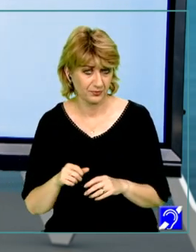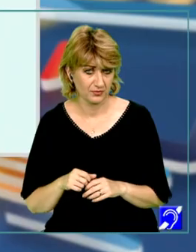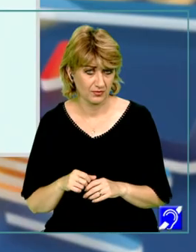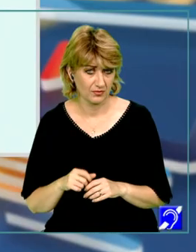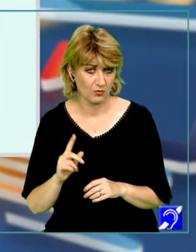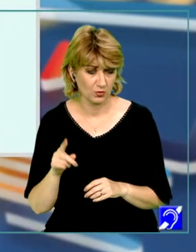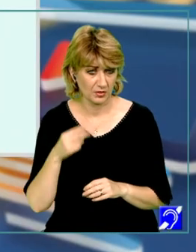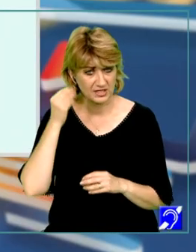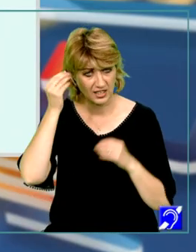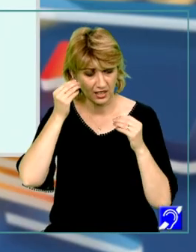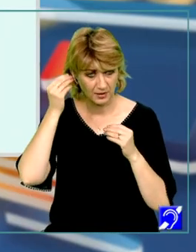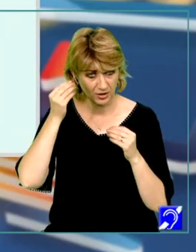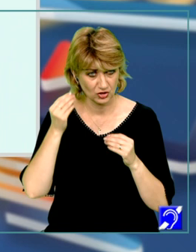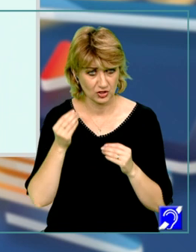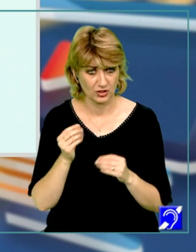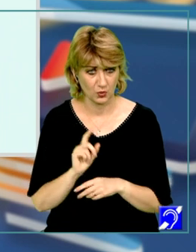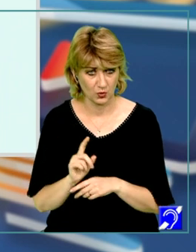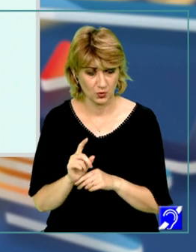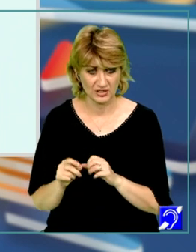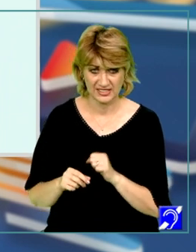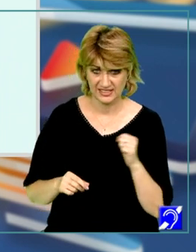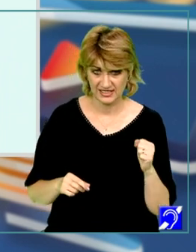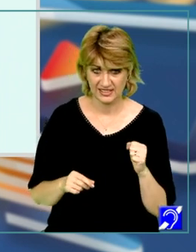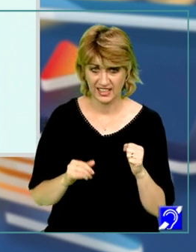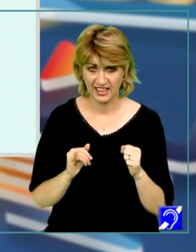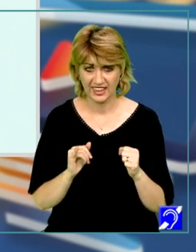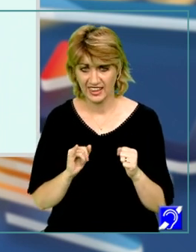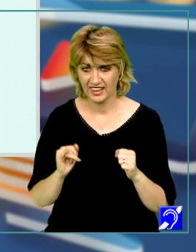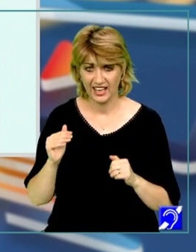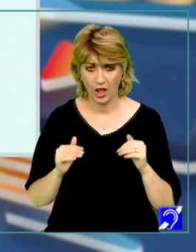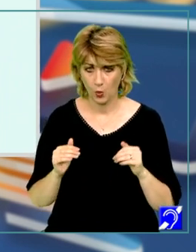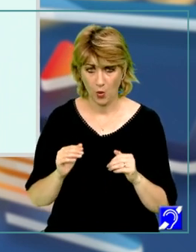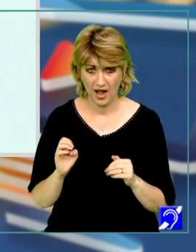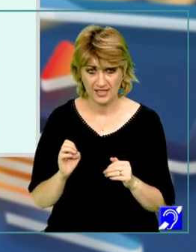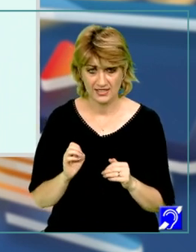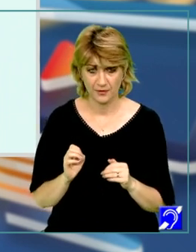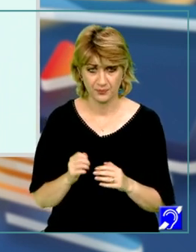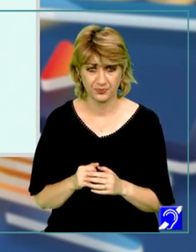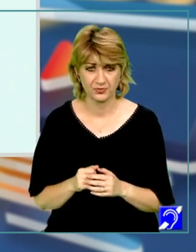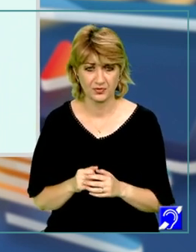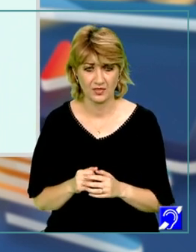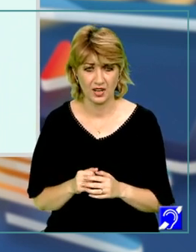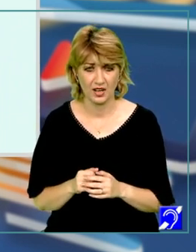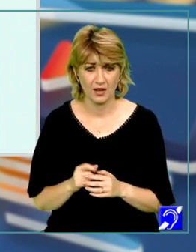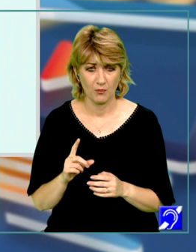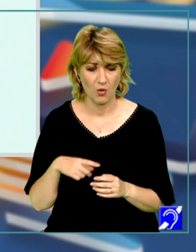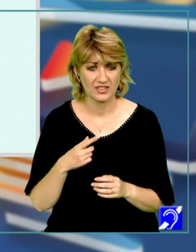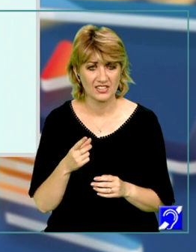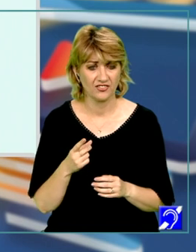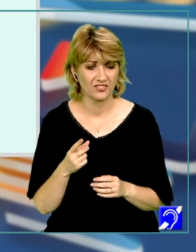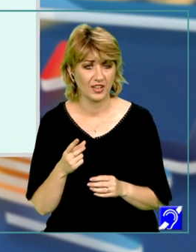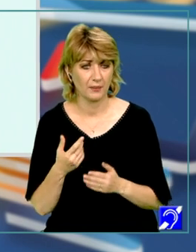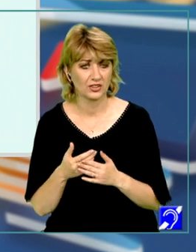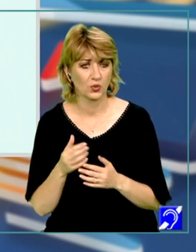imaginăm că membrul stâng al inequației este un membru care poate fi lege pentru funcția